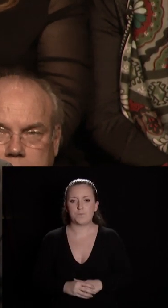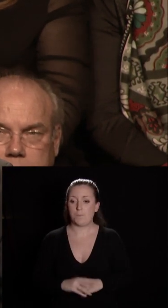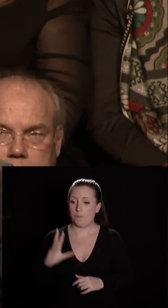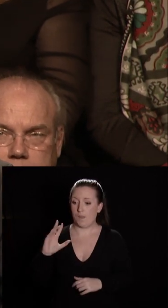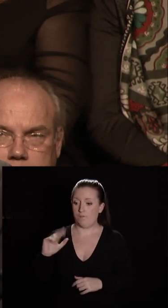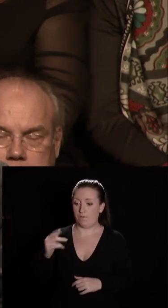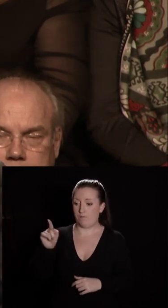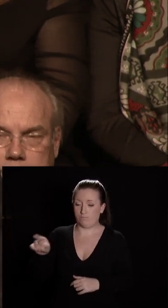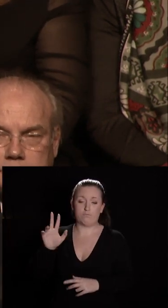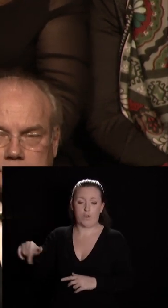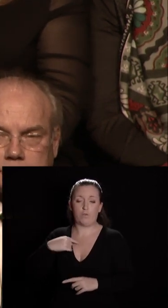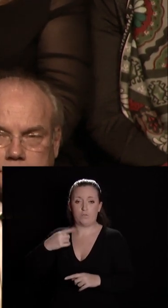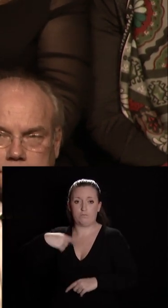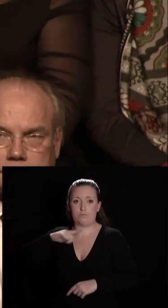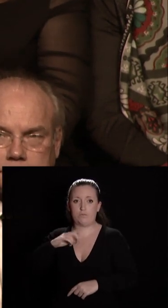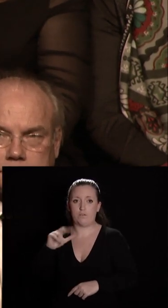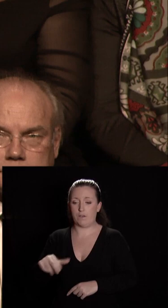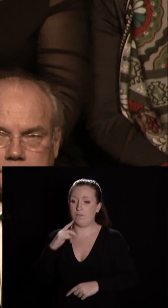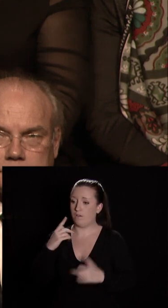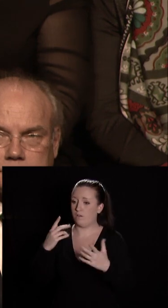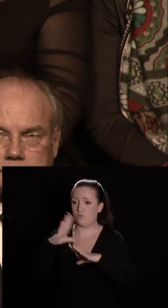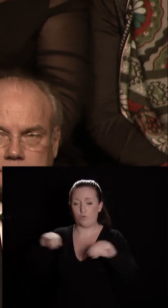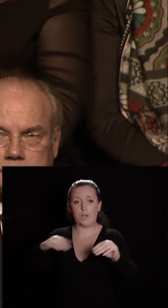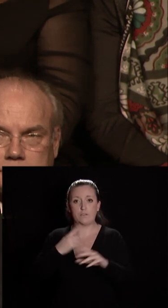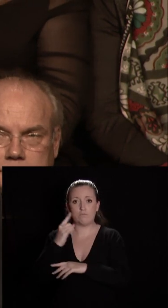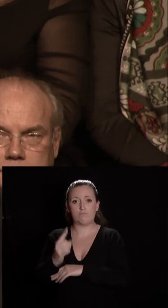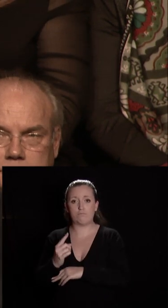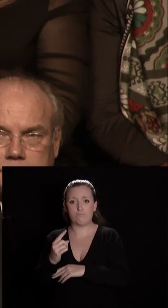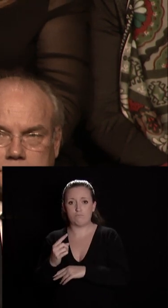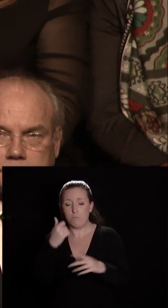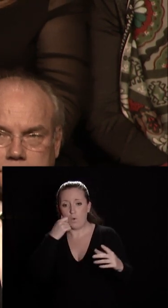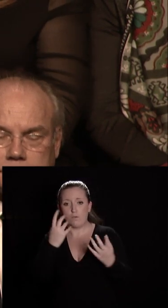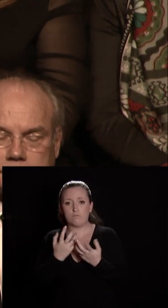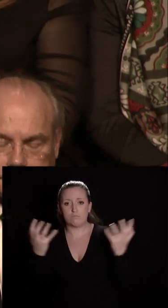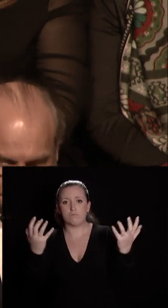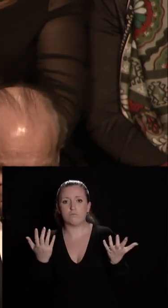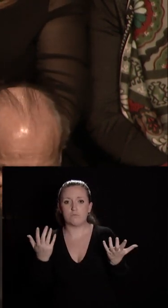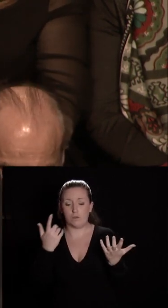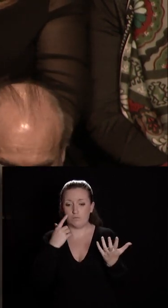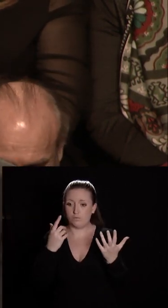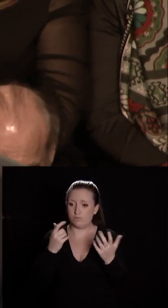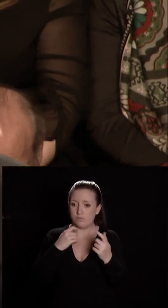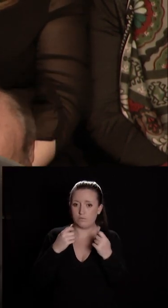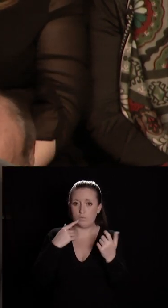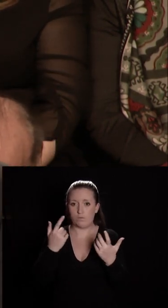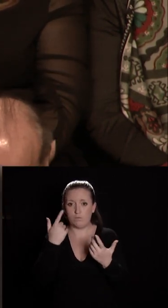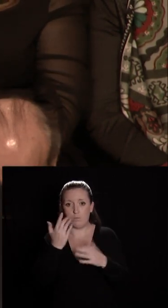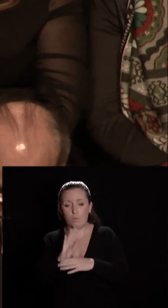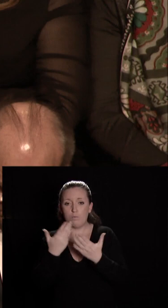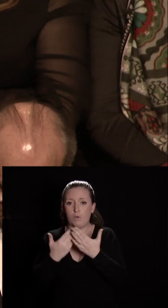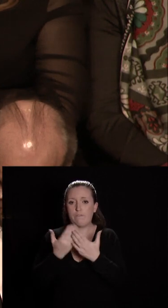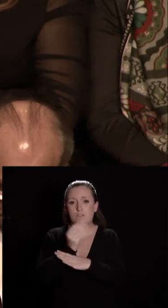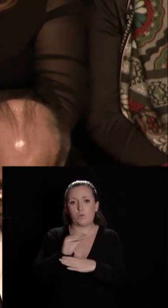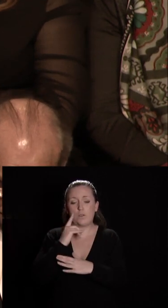à la rencontre de la population sur le terrain parce que nous voulons démontrer que la sécurité est l'affaire de tous à Dijon